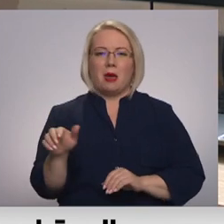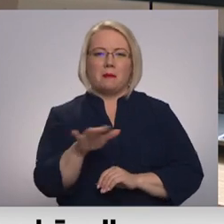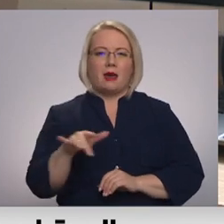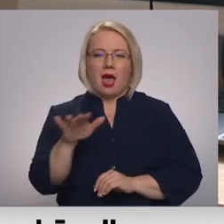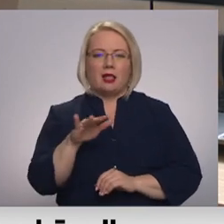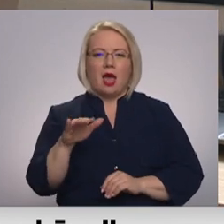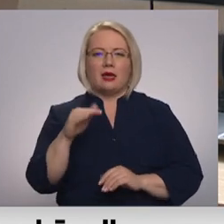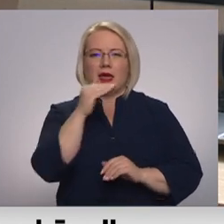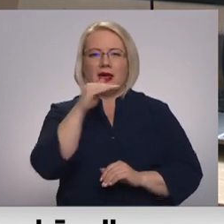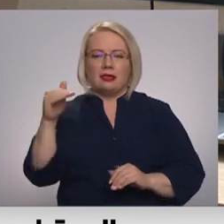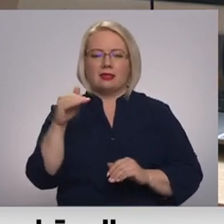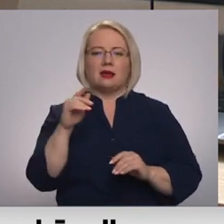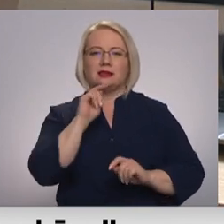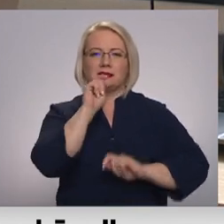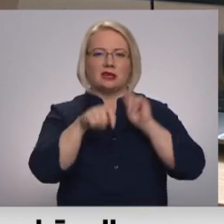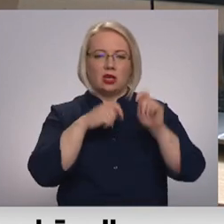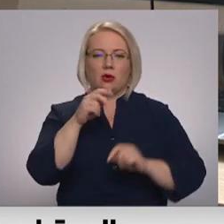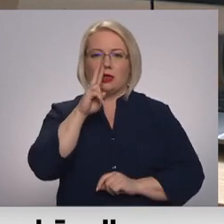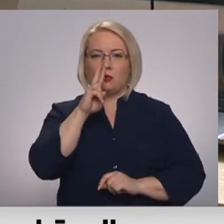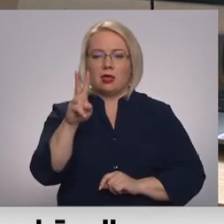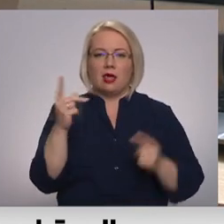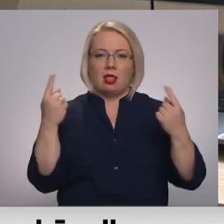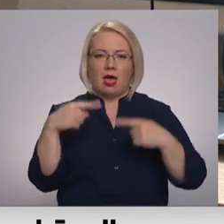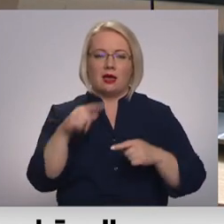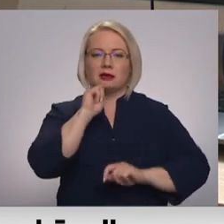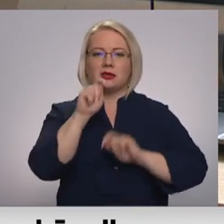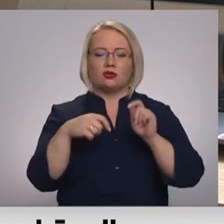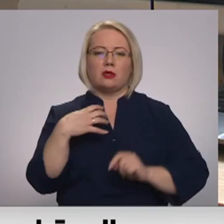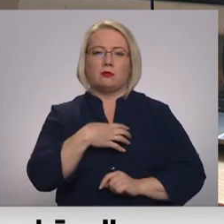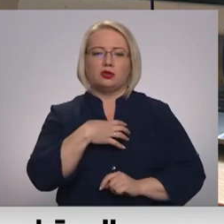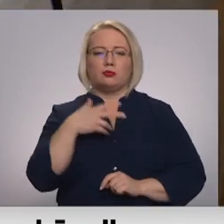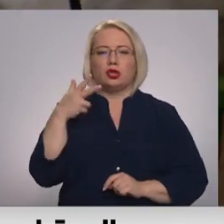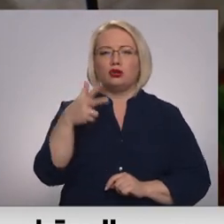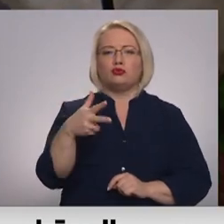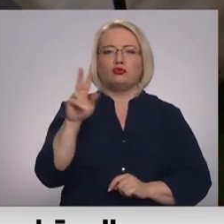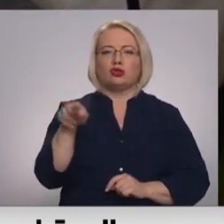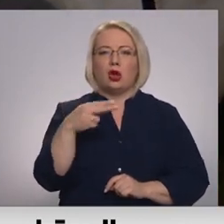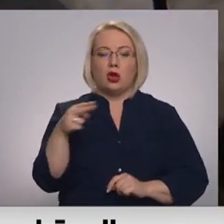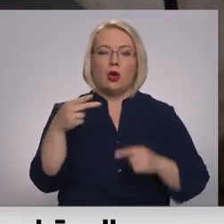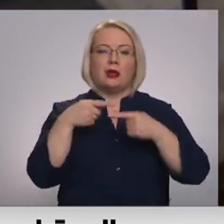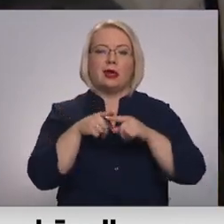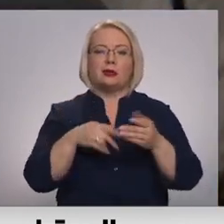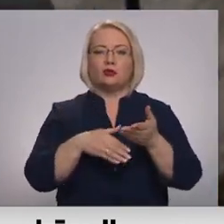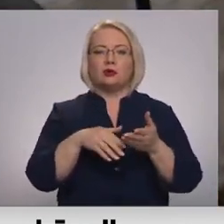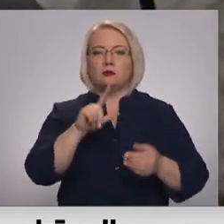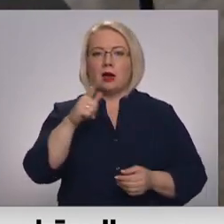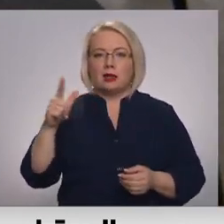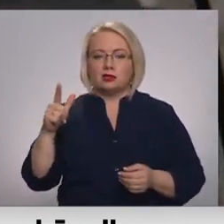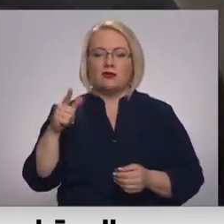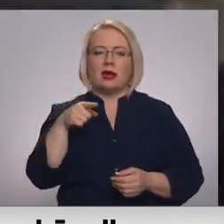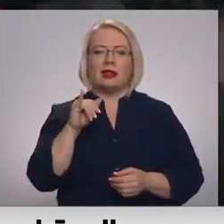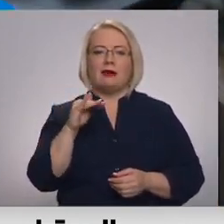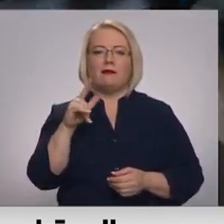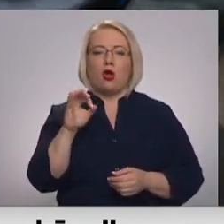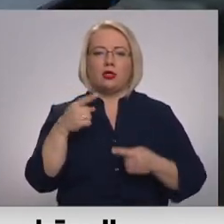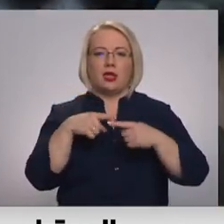ar ziedotāju palīdzību, kas diva nedēļa laikā saziedoja nepieciešamos 3000 eiro. Tehniskos palīga līdzekļus jeb tiflo